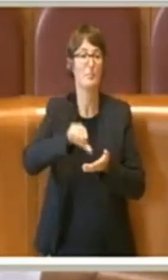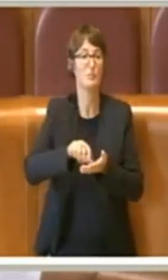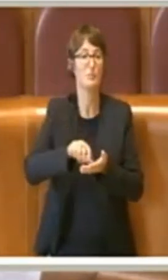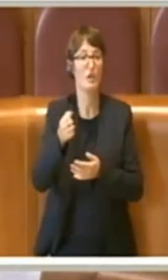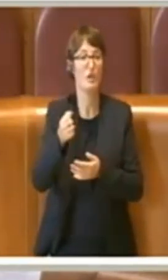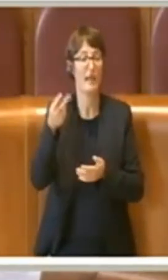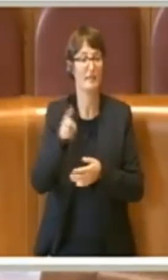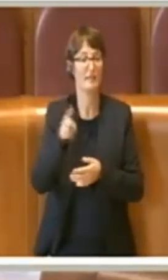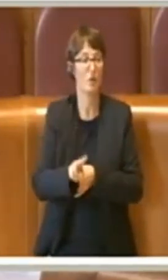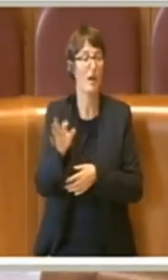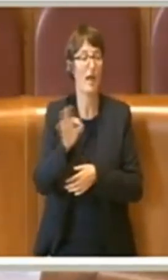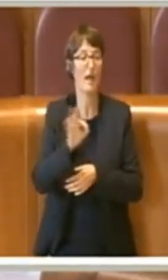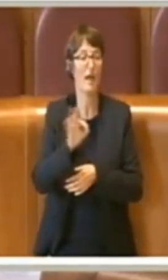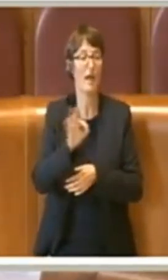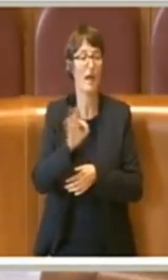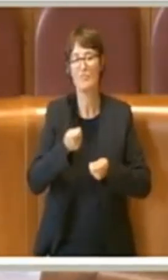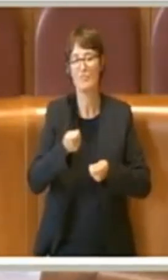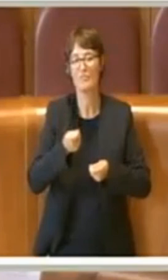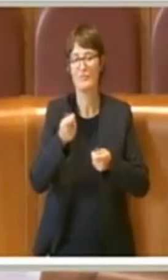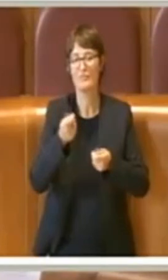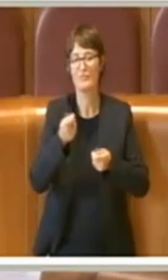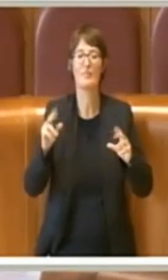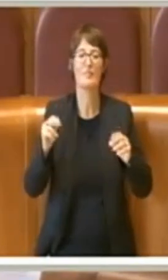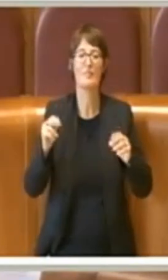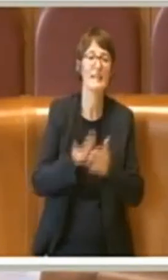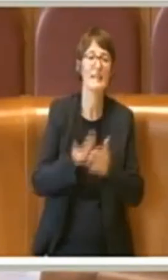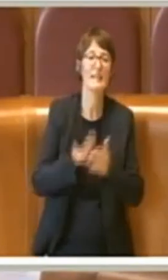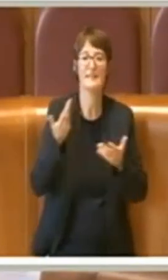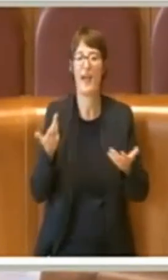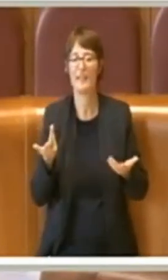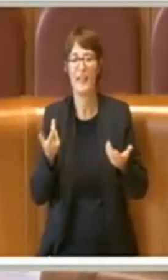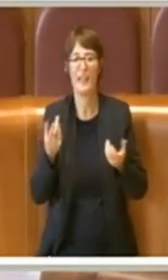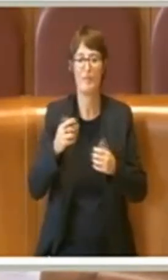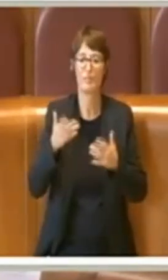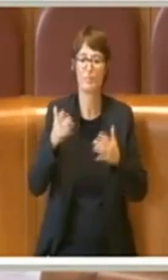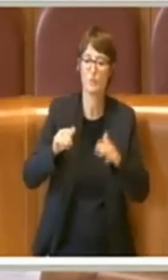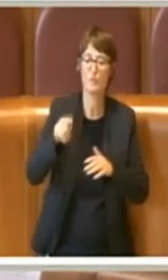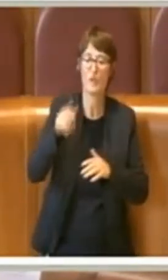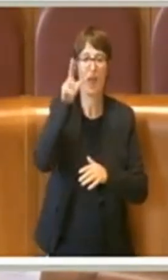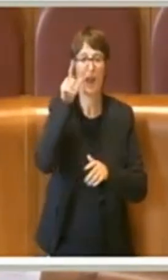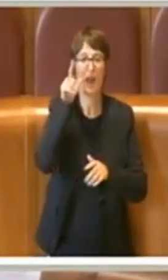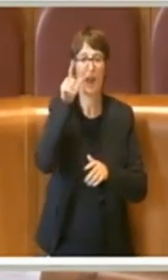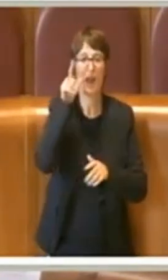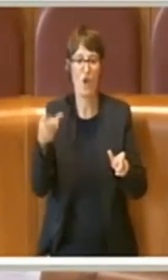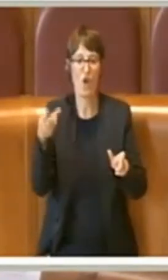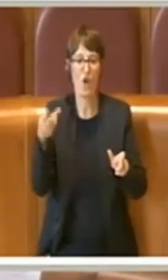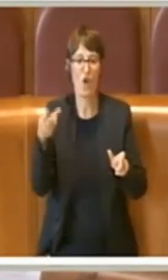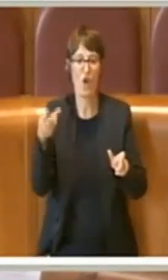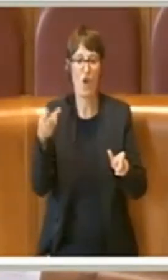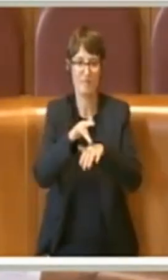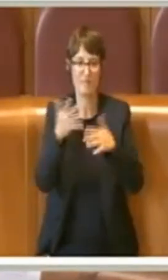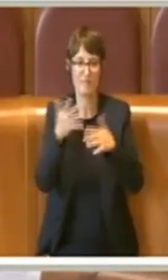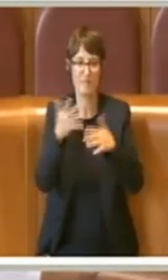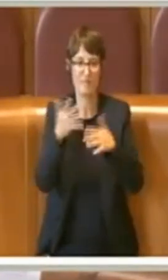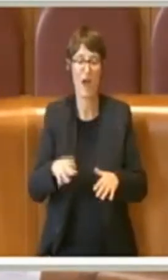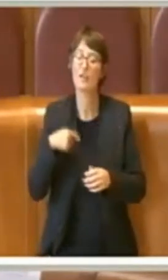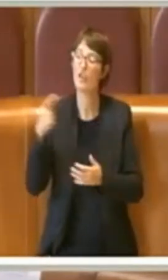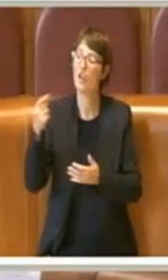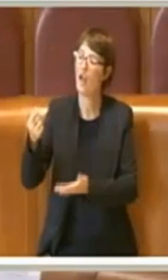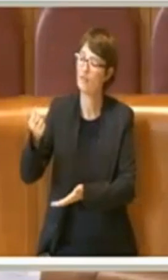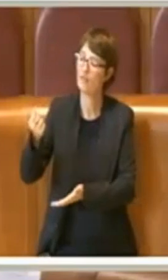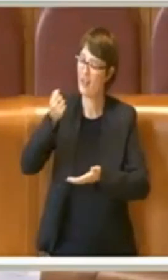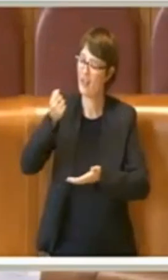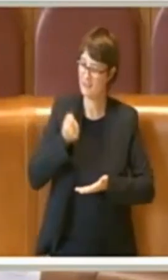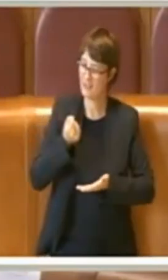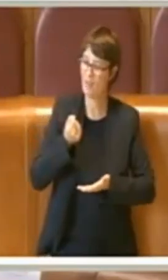a favore delle donne vittime di violenza, ecco, arrivati i finanziamenti del PONmetro, questi